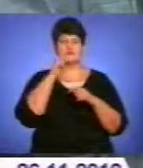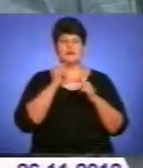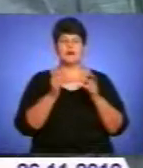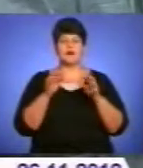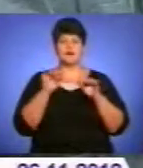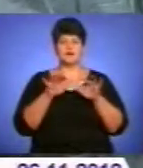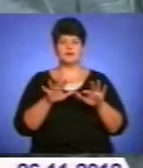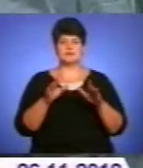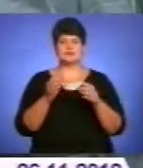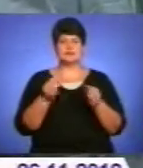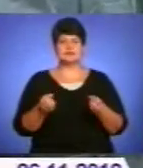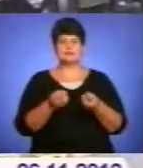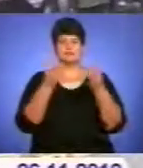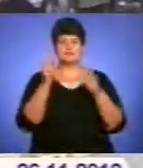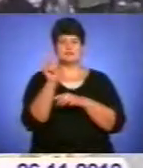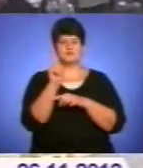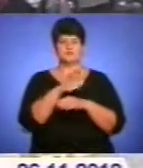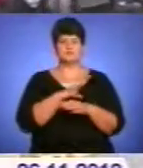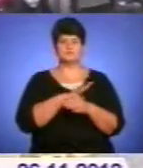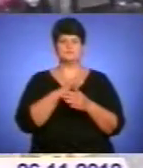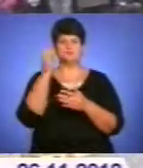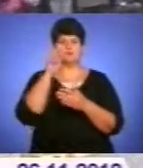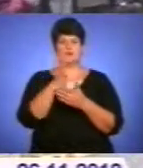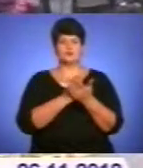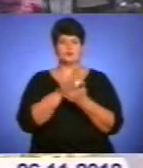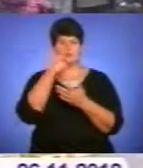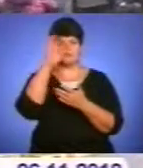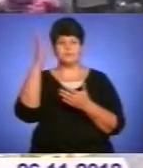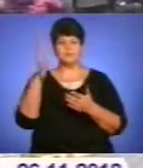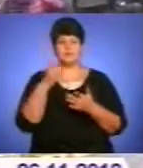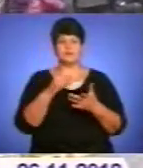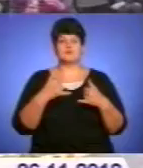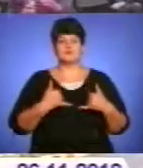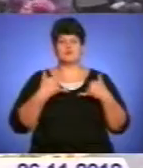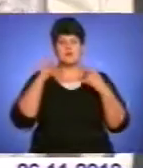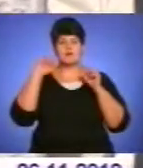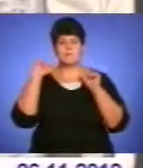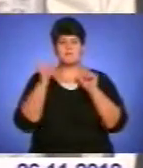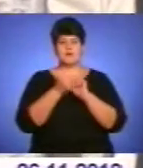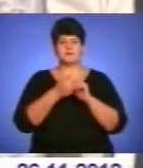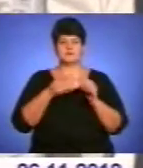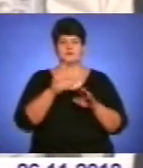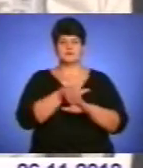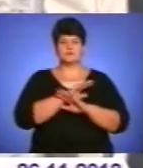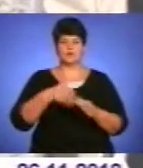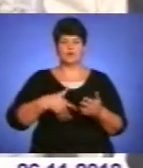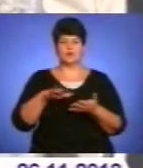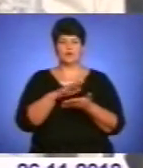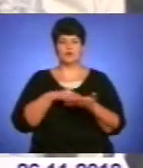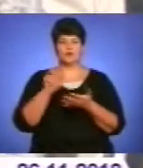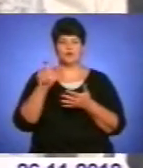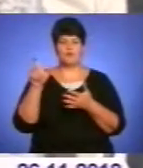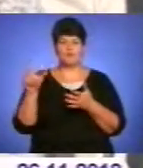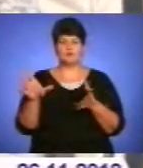священнослужителі відправили поминальну панахиду. До вшанування пам'яті загиблих під час Голодоморів долучились громадські організації.